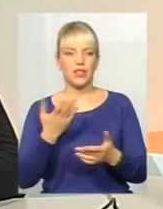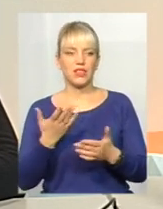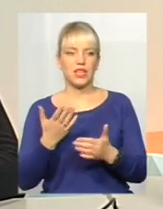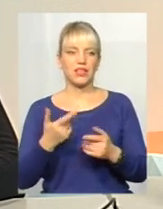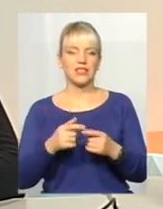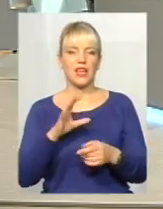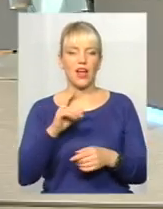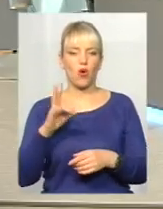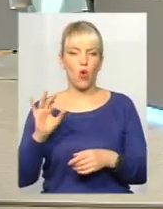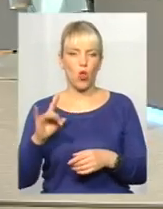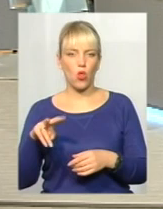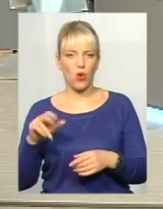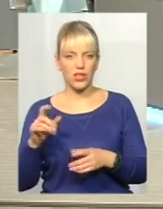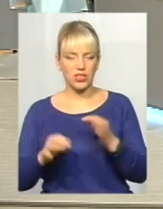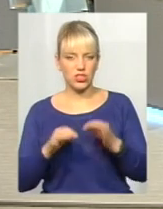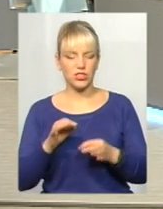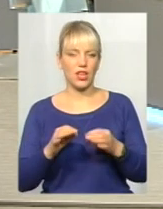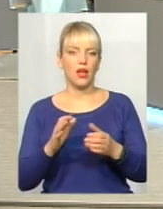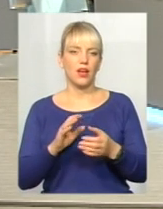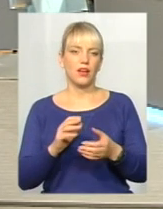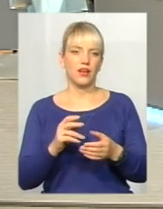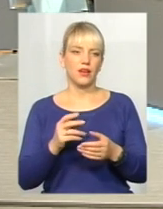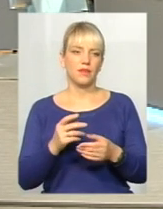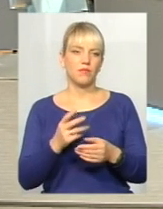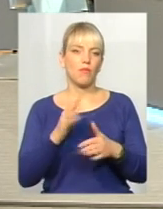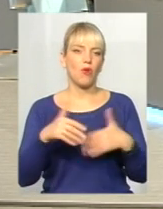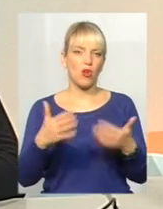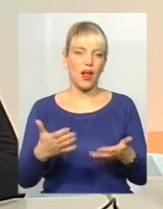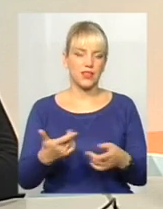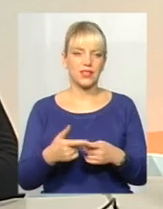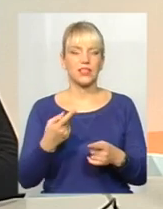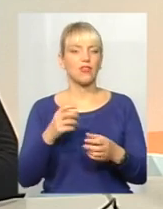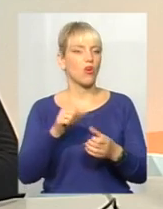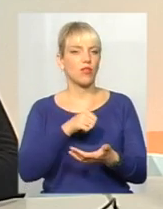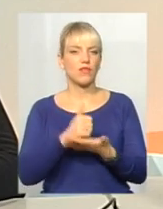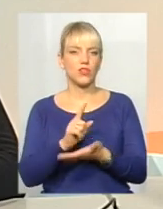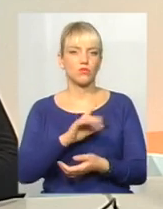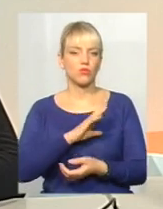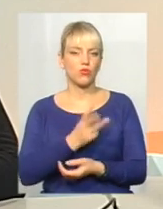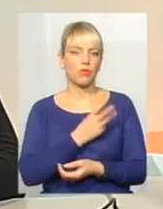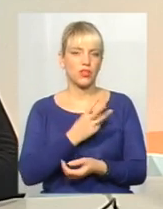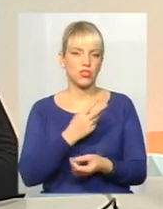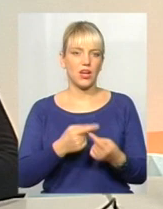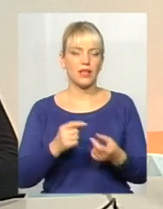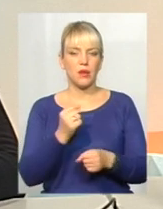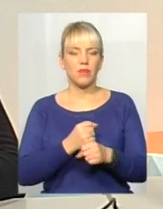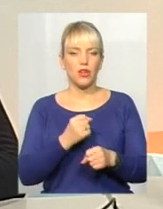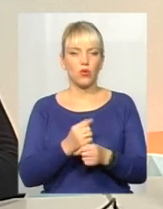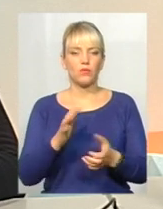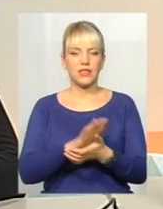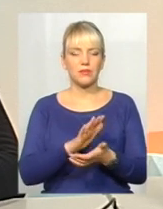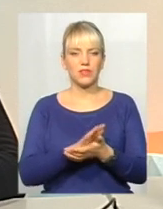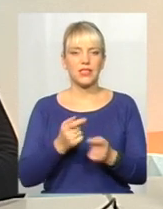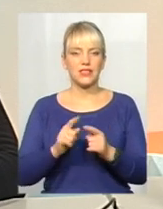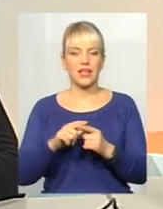стінах цього екохабу. Це просто, аби було бажання. Тобто переробка сміття це індивідуальний виклик